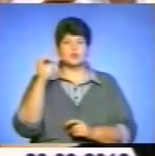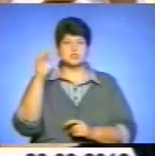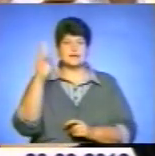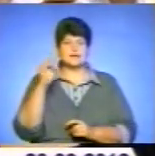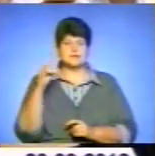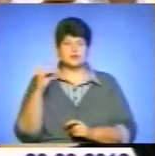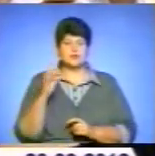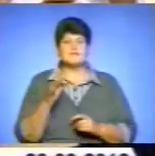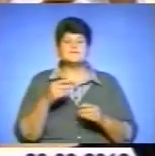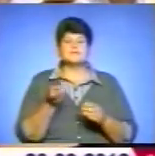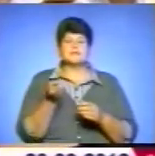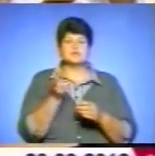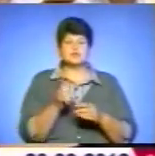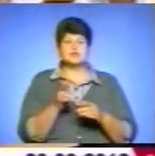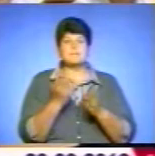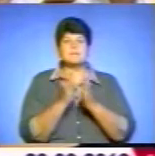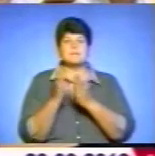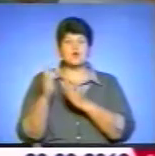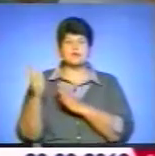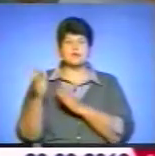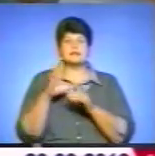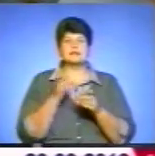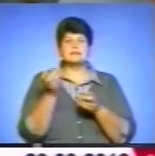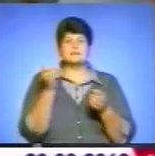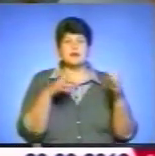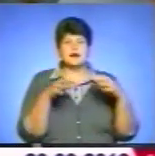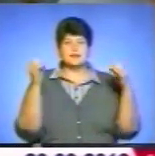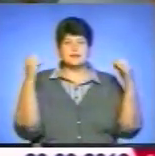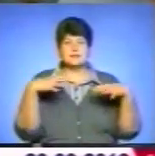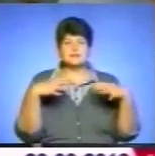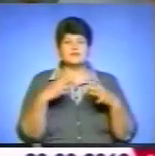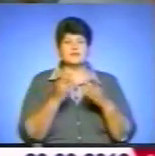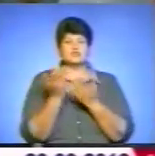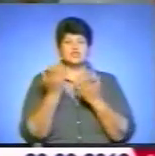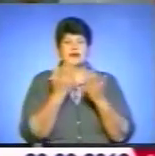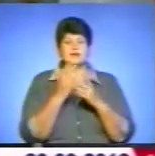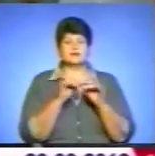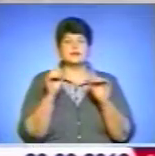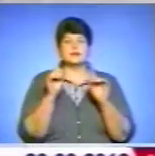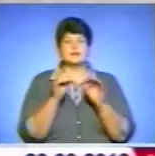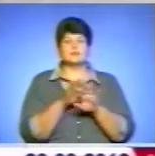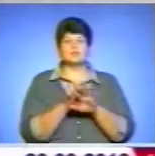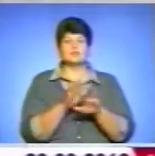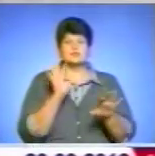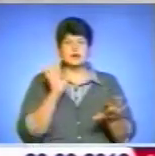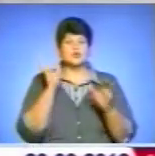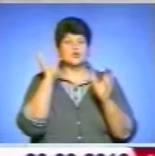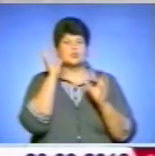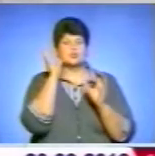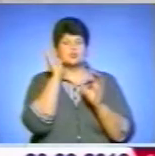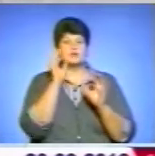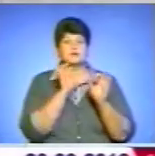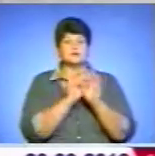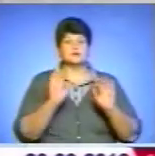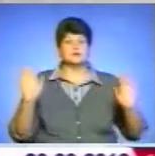Відвідувачі бібліотеки, які зібралися у читальному залі, із захопленням слухали відомі романці і народні пісні. Колись